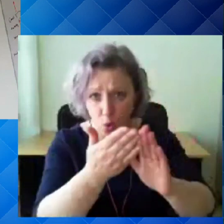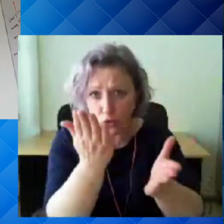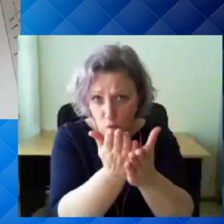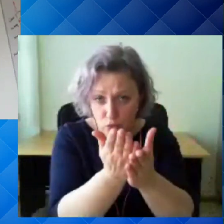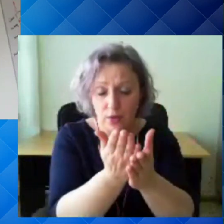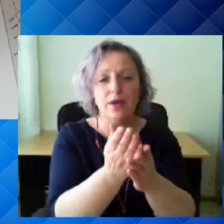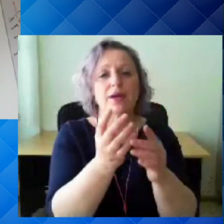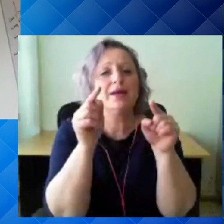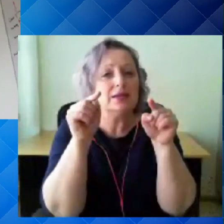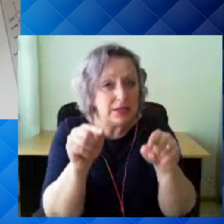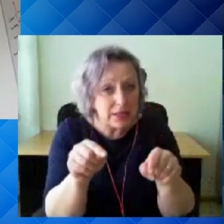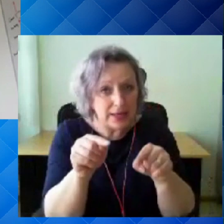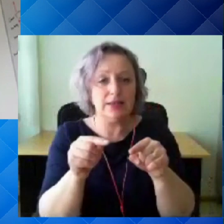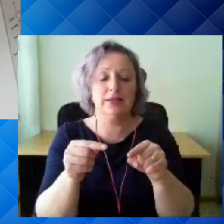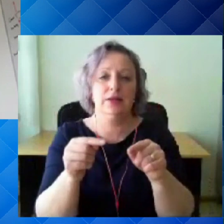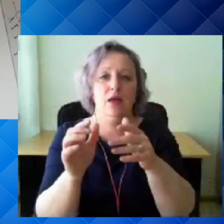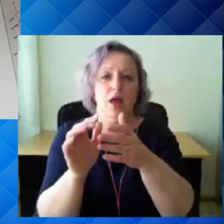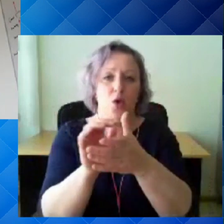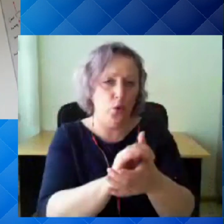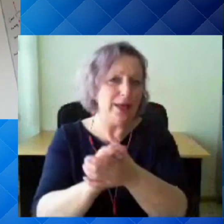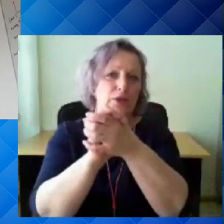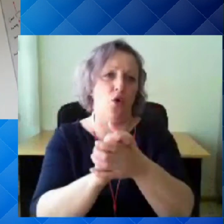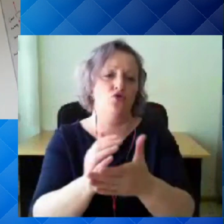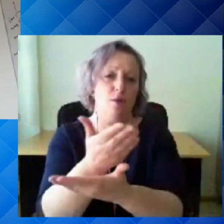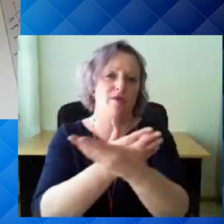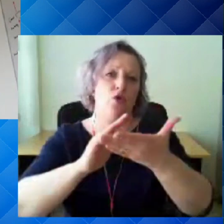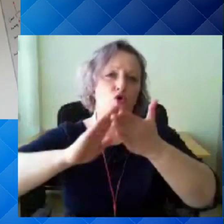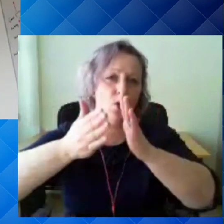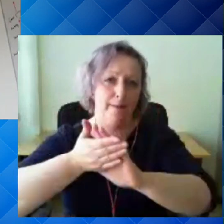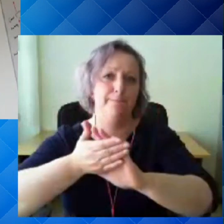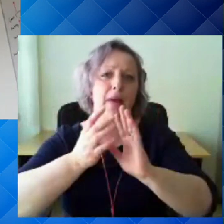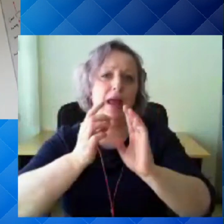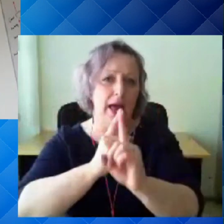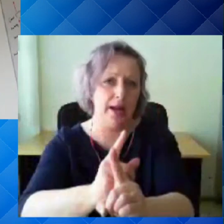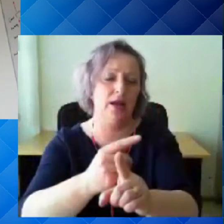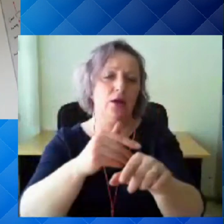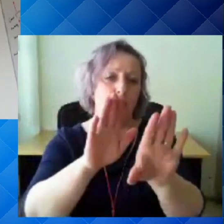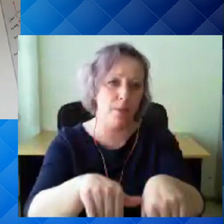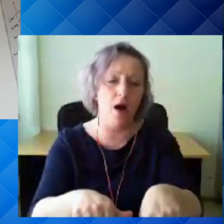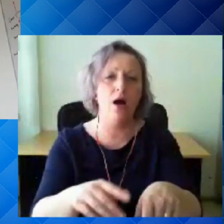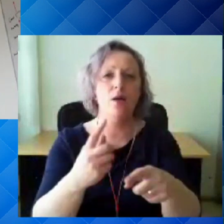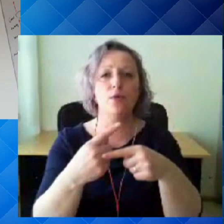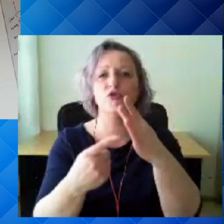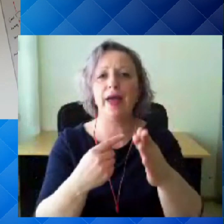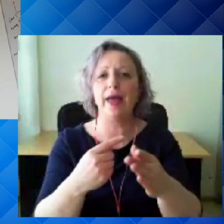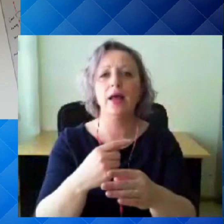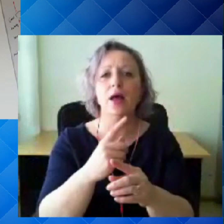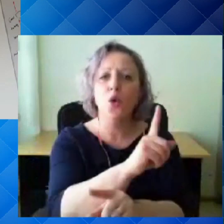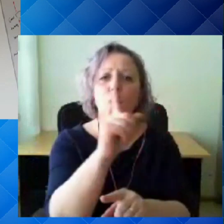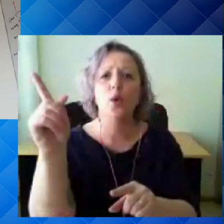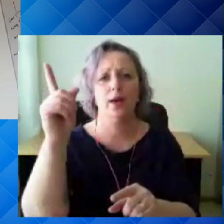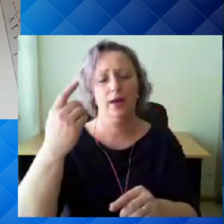nii öelda ühiskondliku kokkuleppe korras ja igaühe oma rolli teades